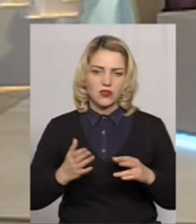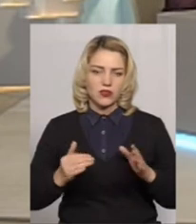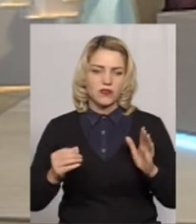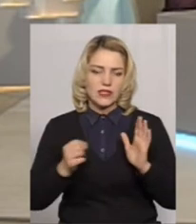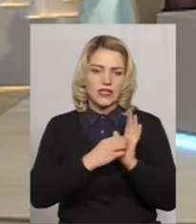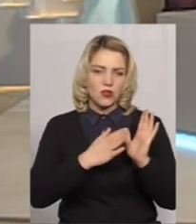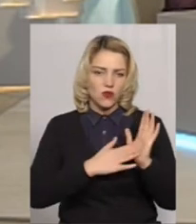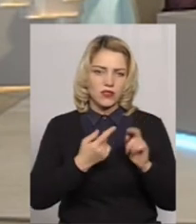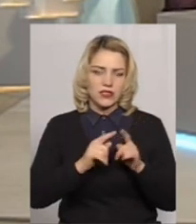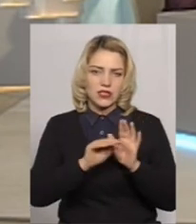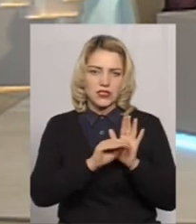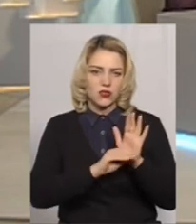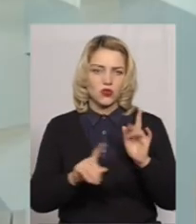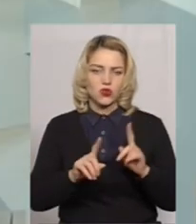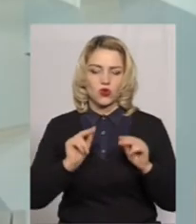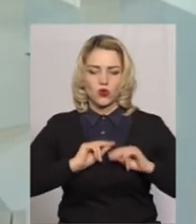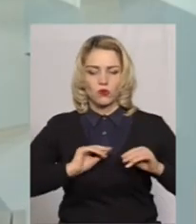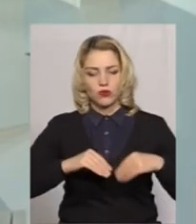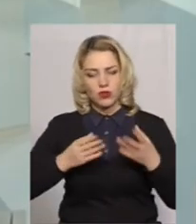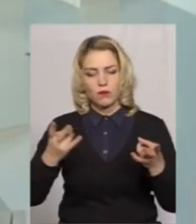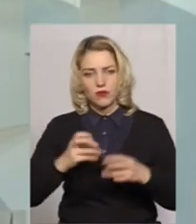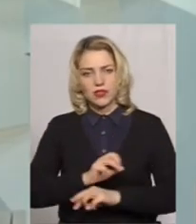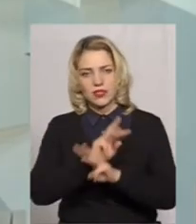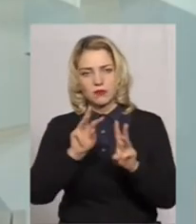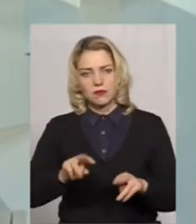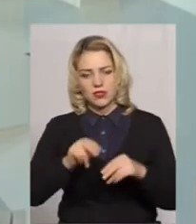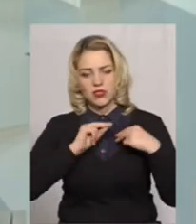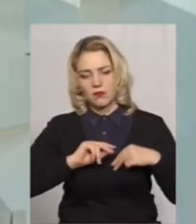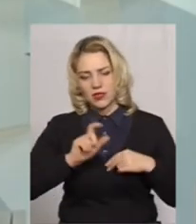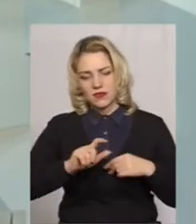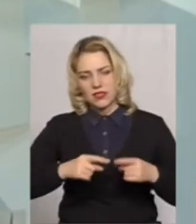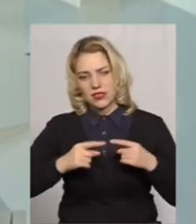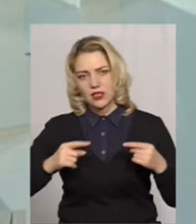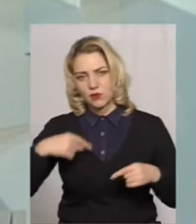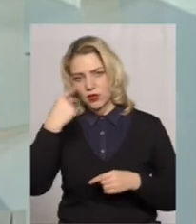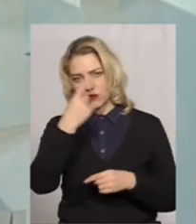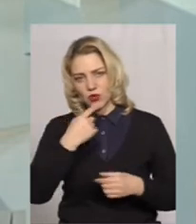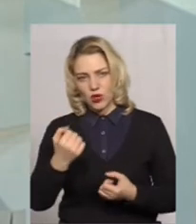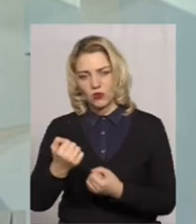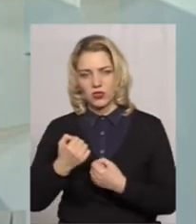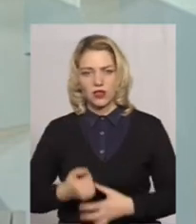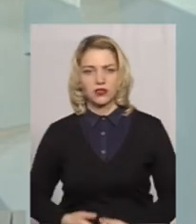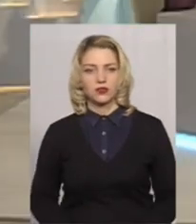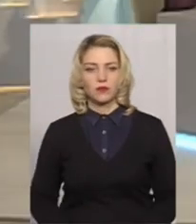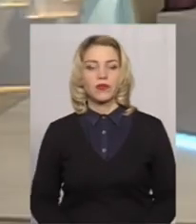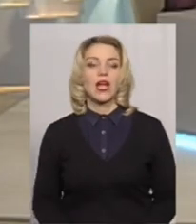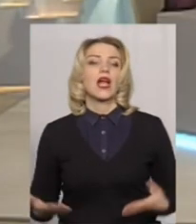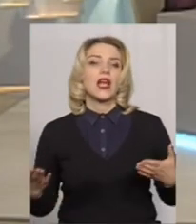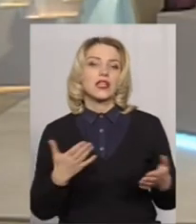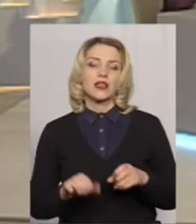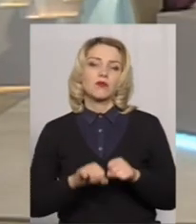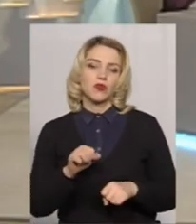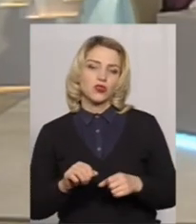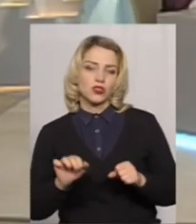цією статтєю, що роботодавець повинен забезпечити працівників засобами індивідуального захисту. Усе ж, які порушення